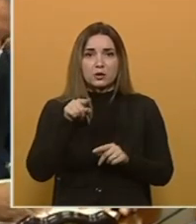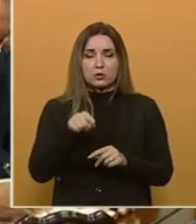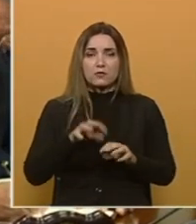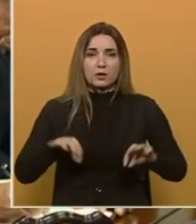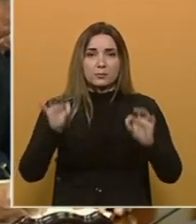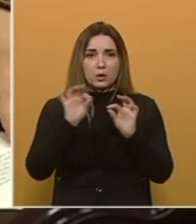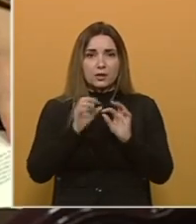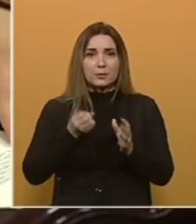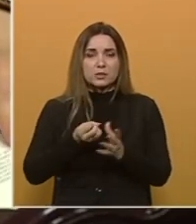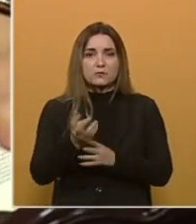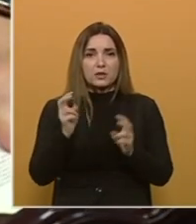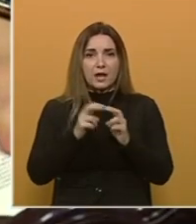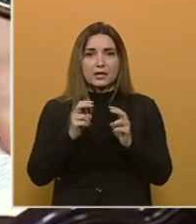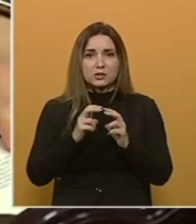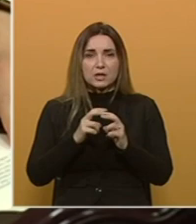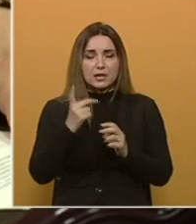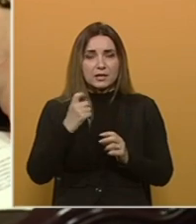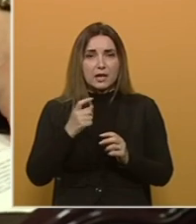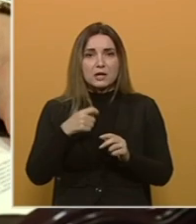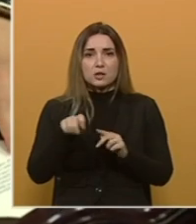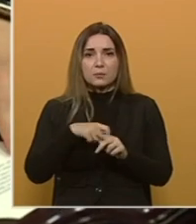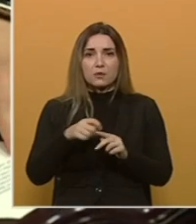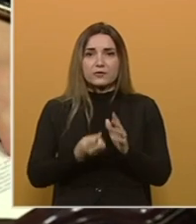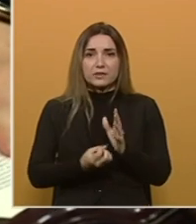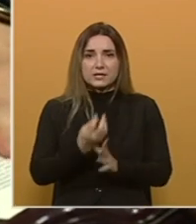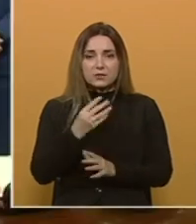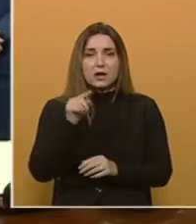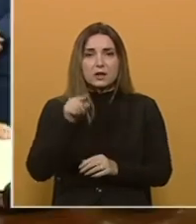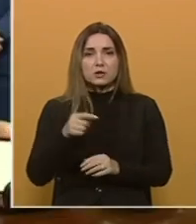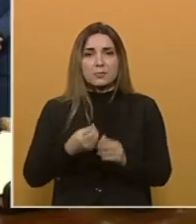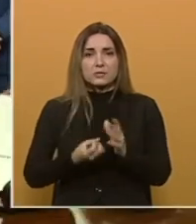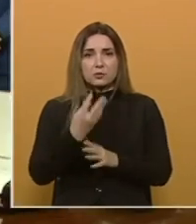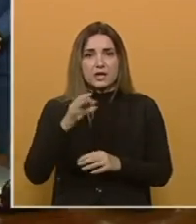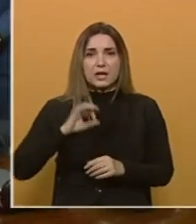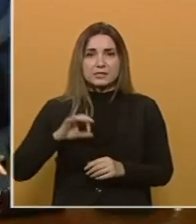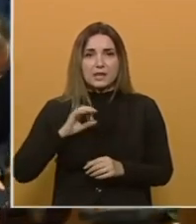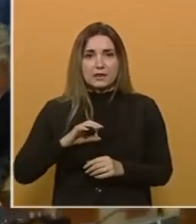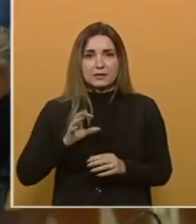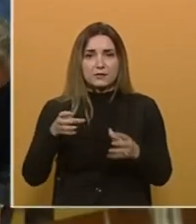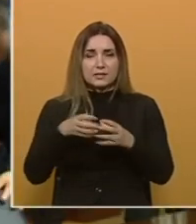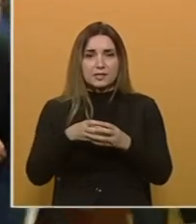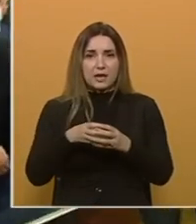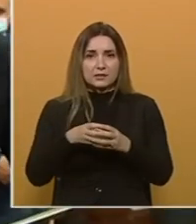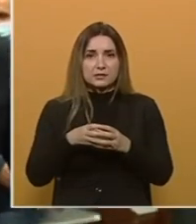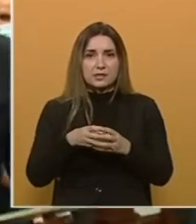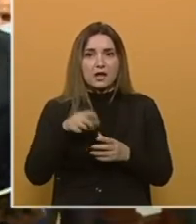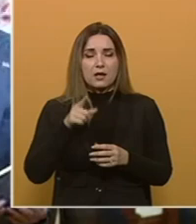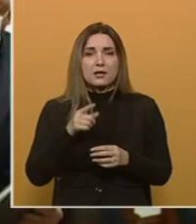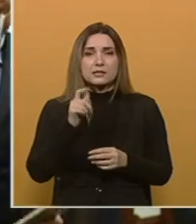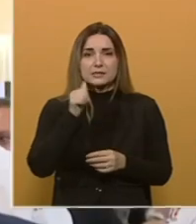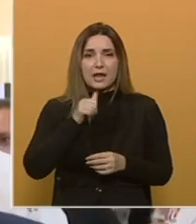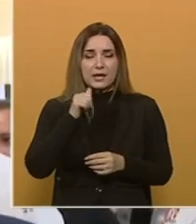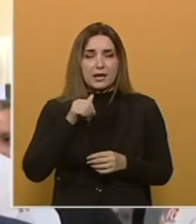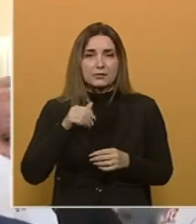ovog projekta proizvodnje električne energije iz obnovljivih izvora, time i ispunjenja zahtjeva energetske zajednice o kvoti takozvane zelene